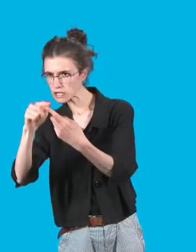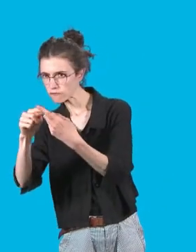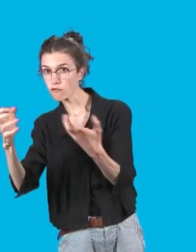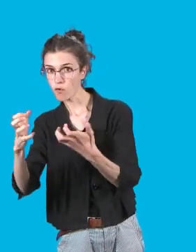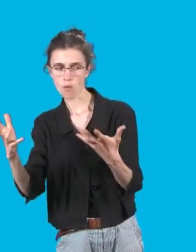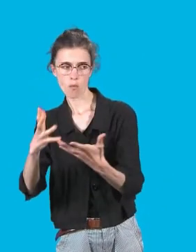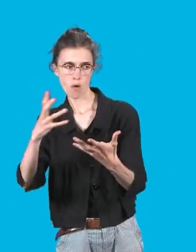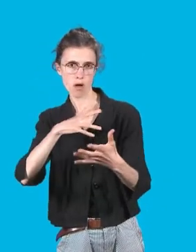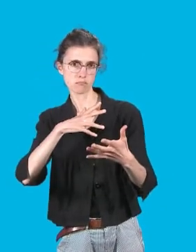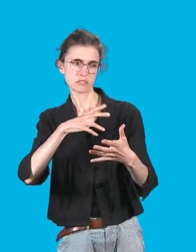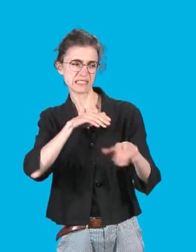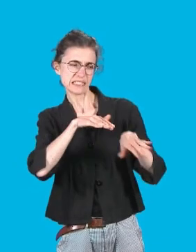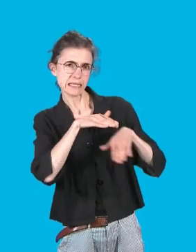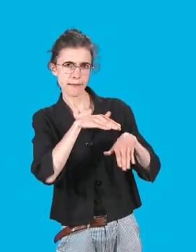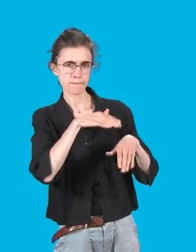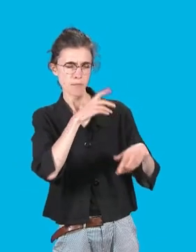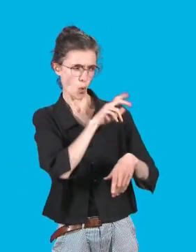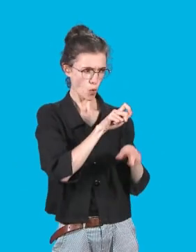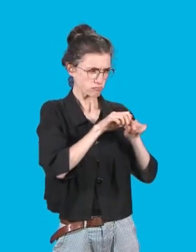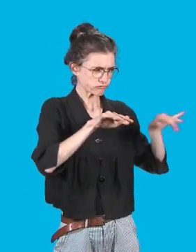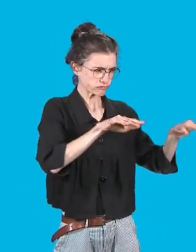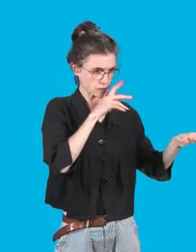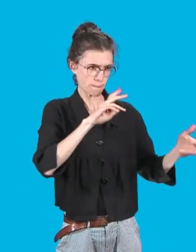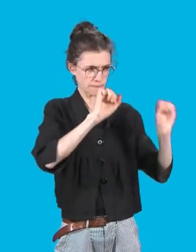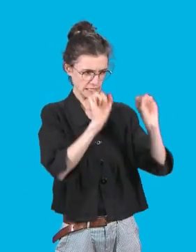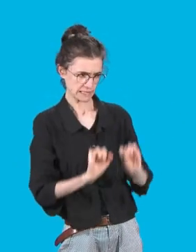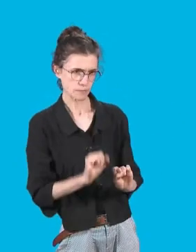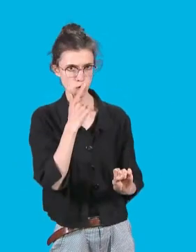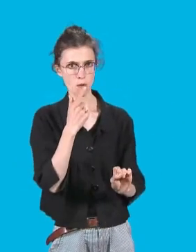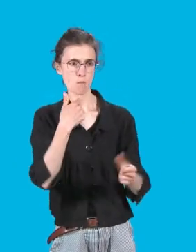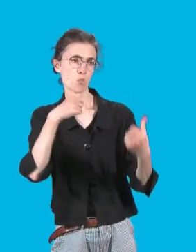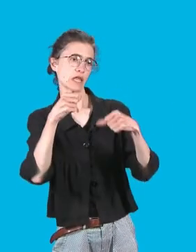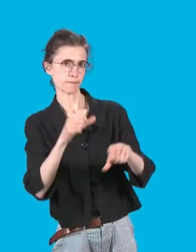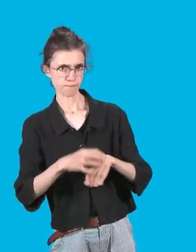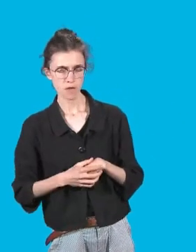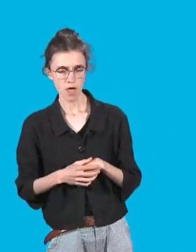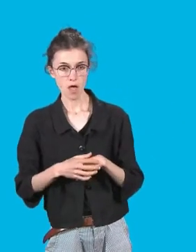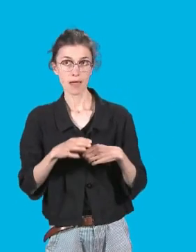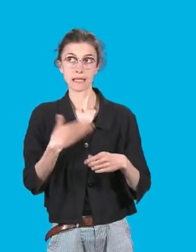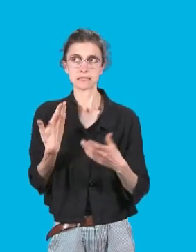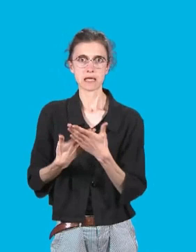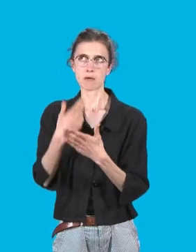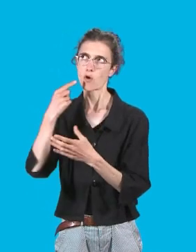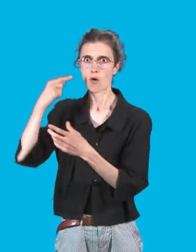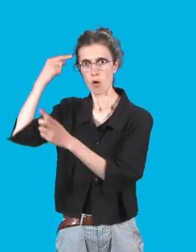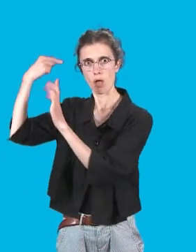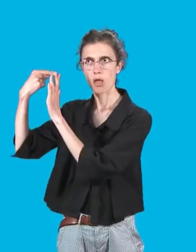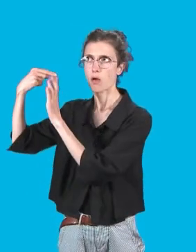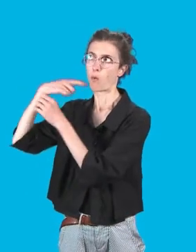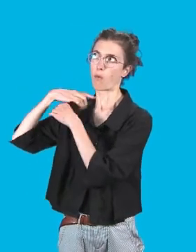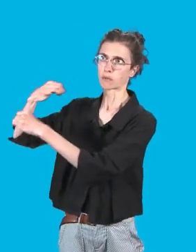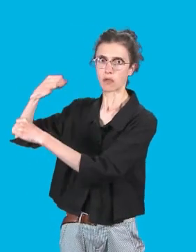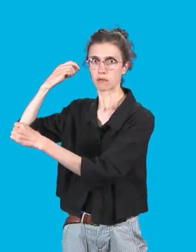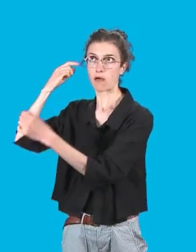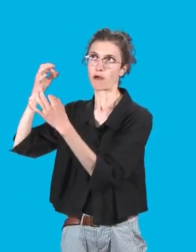de notre métropole. Il nous permettra d'accompagner le développement territorial, de répondre aux défis environnementaux, et les orages de ces